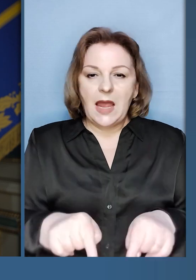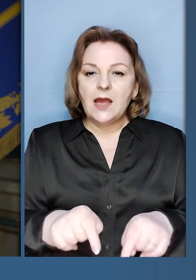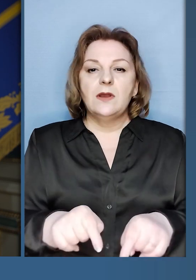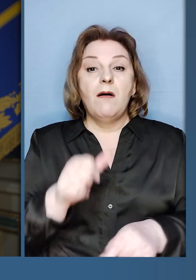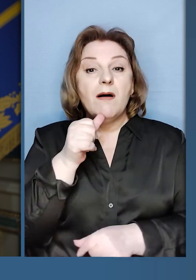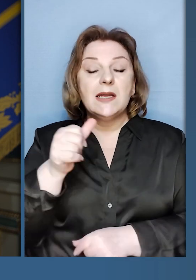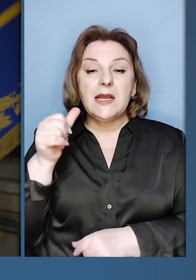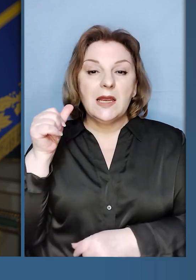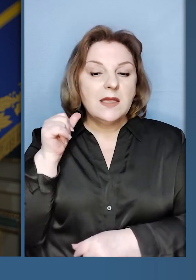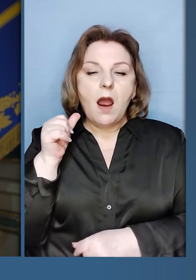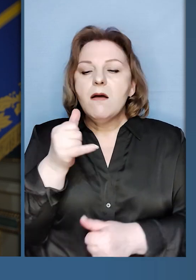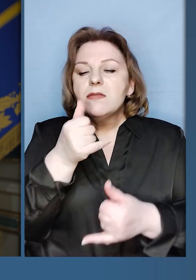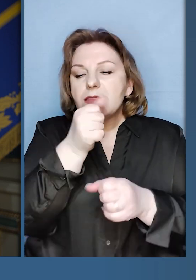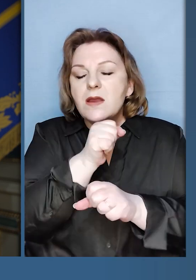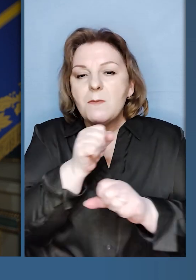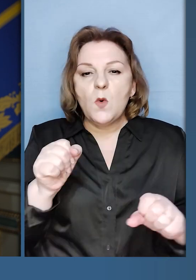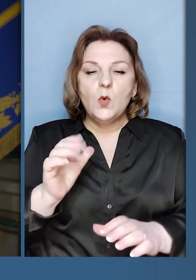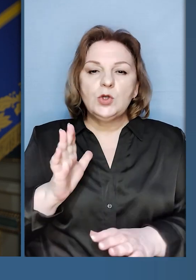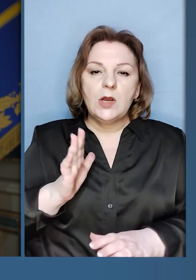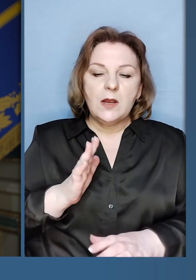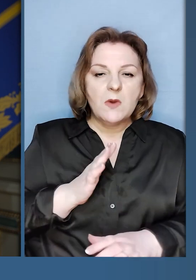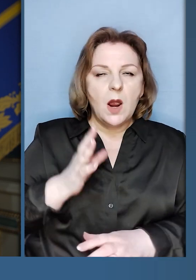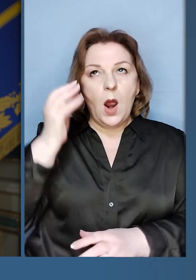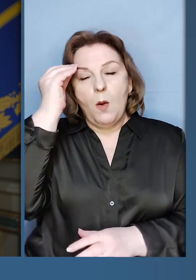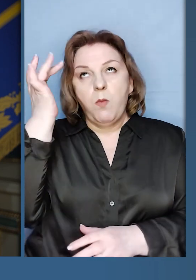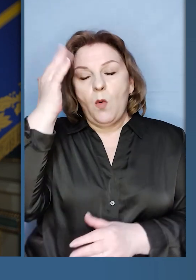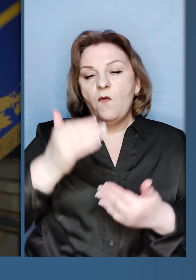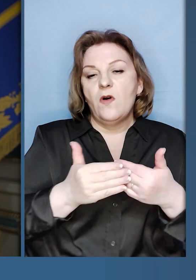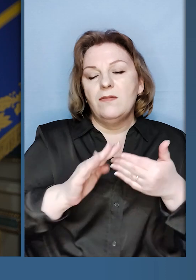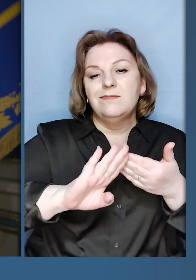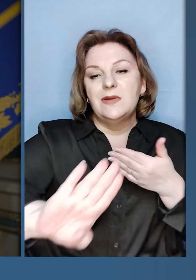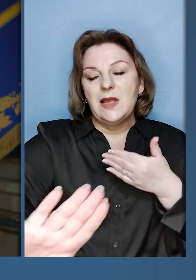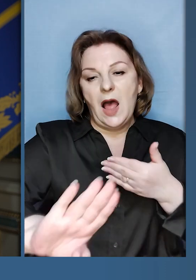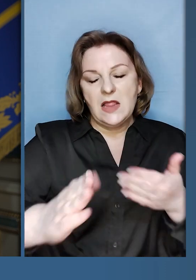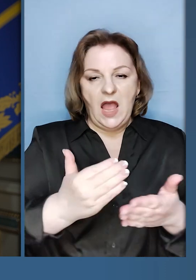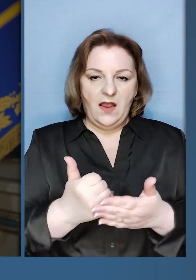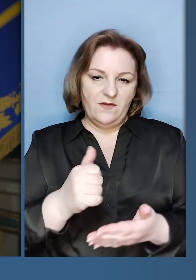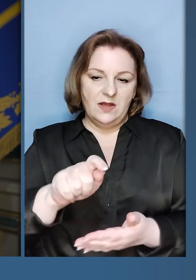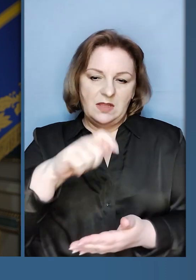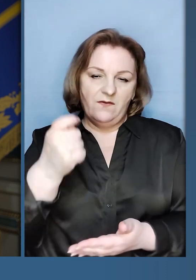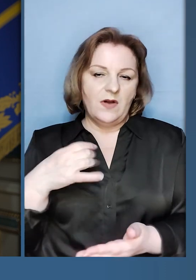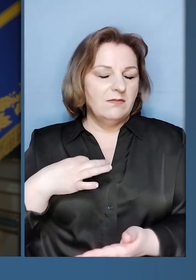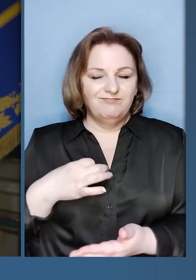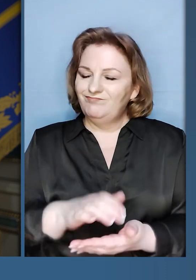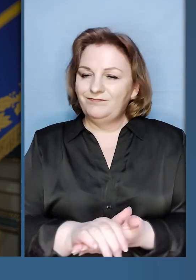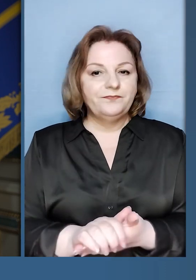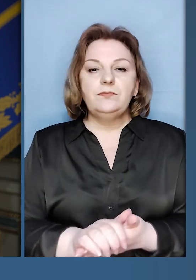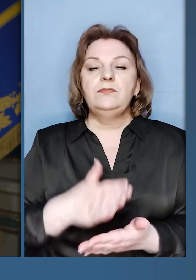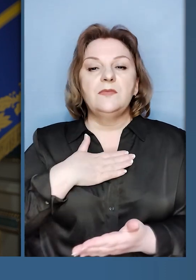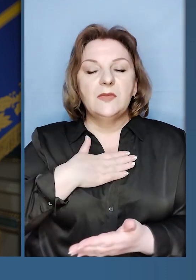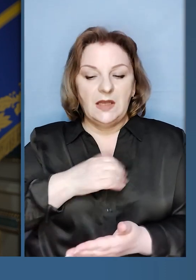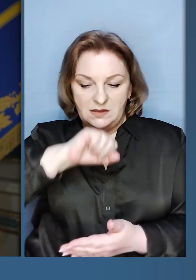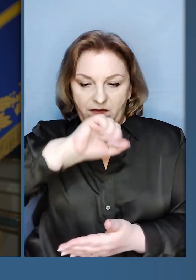Зараз так само, як і рік тому, не можна бути подумки далеко від війни. Хоч завдяки